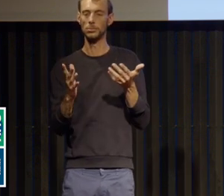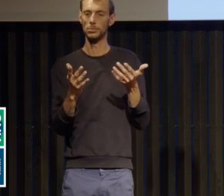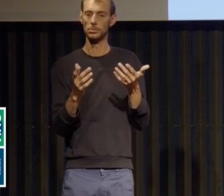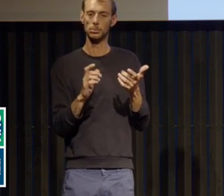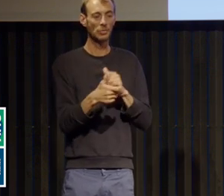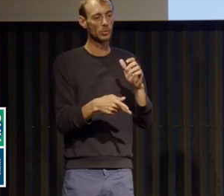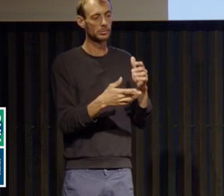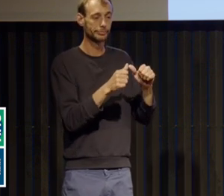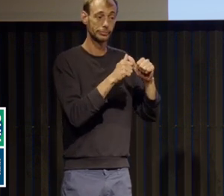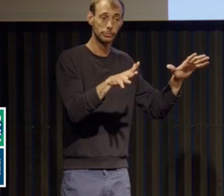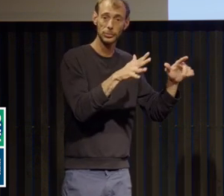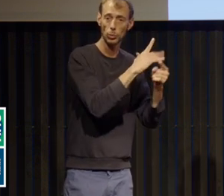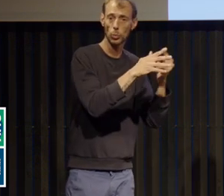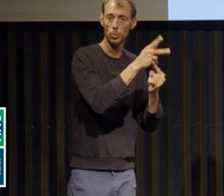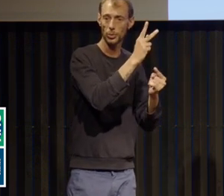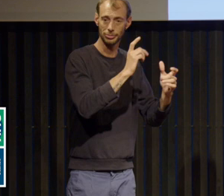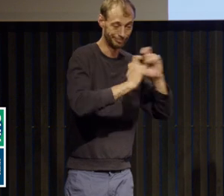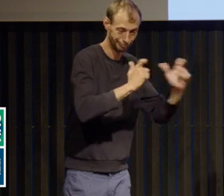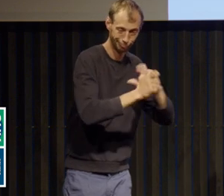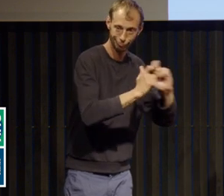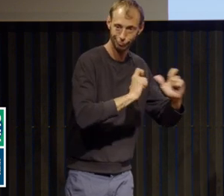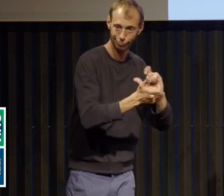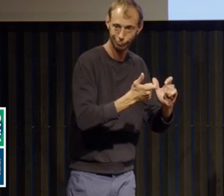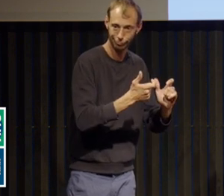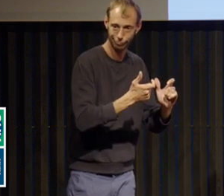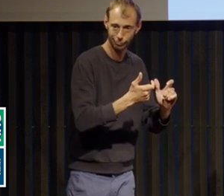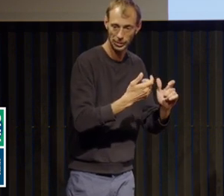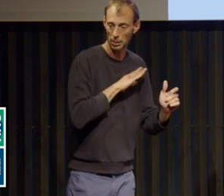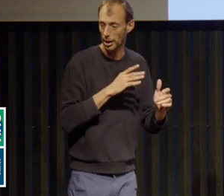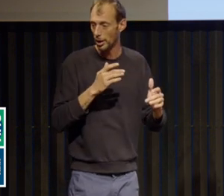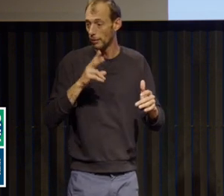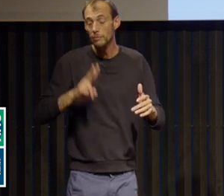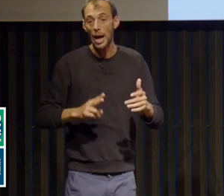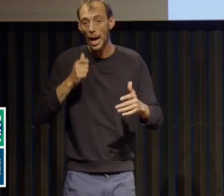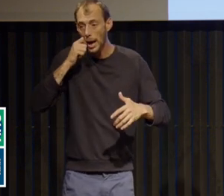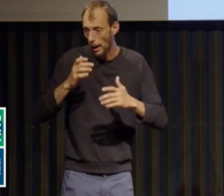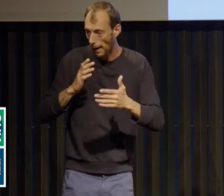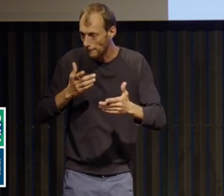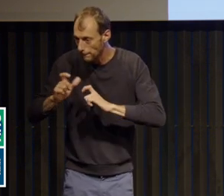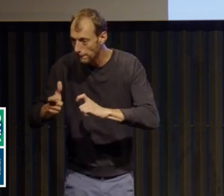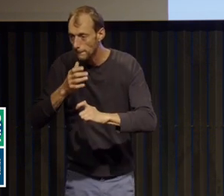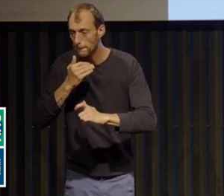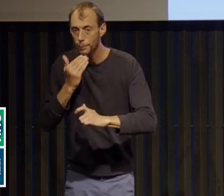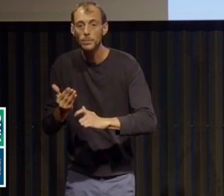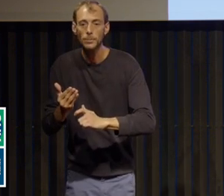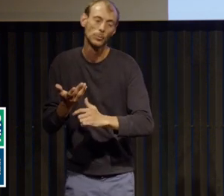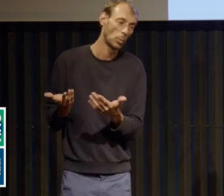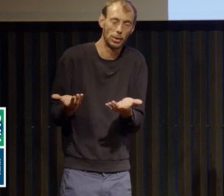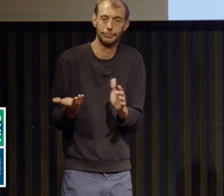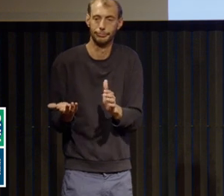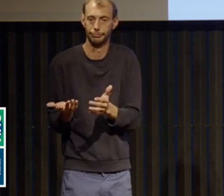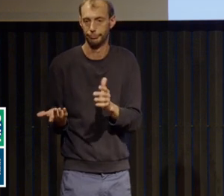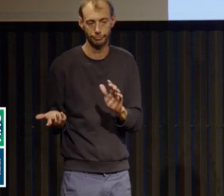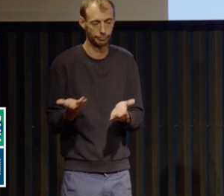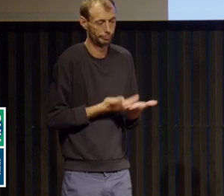interactions sociales véritables, passer par les réseaux sociaux, bien entendu. Et donc, voilà, il y eu des